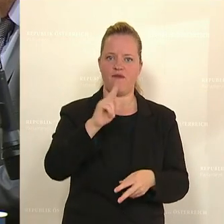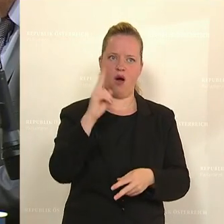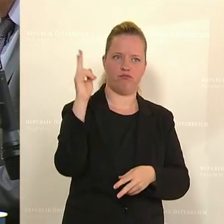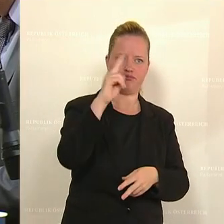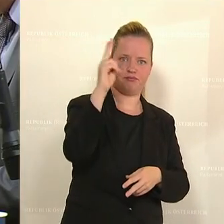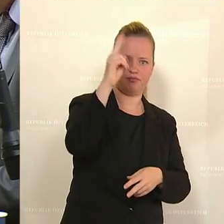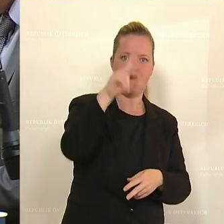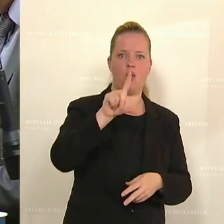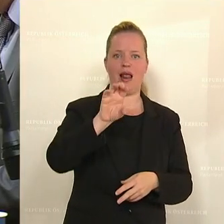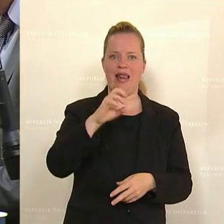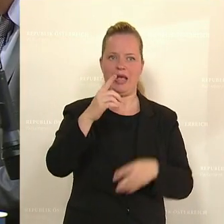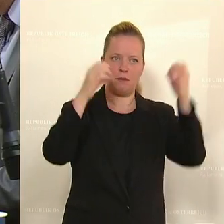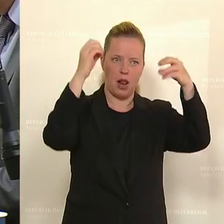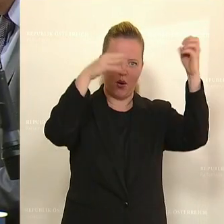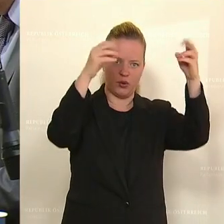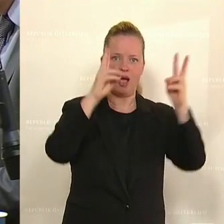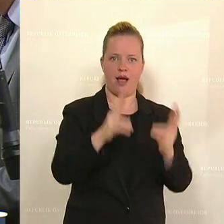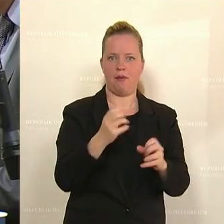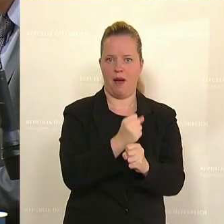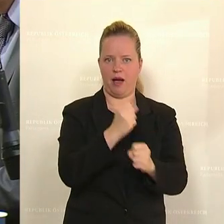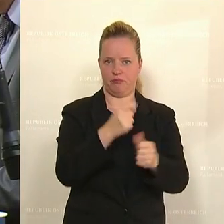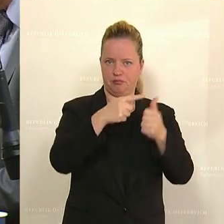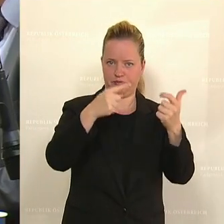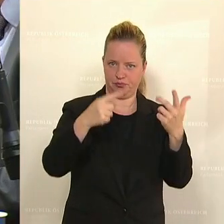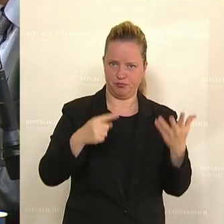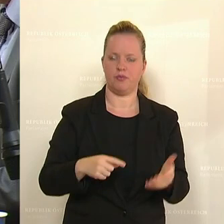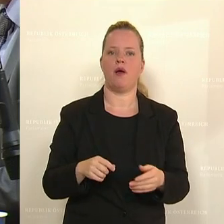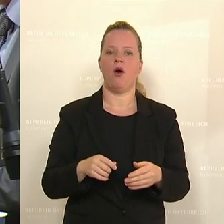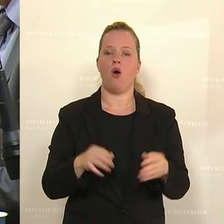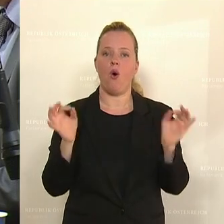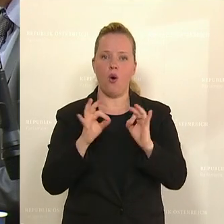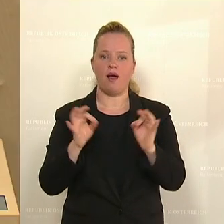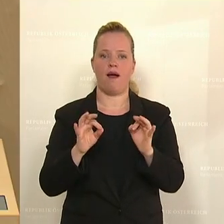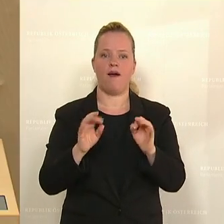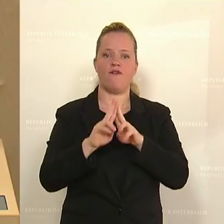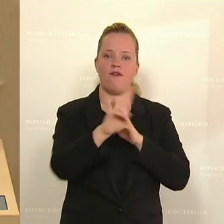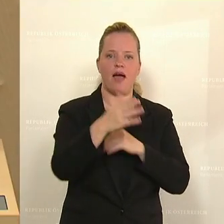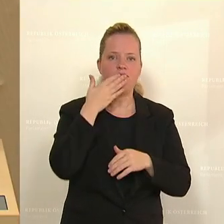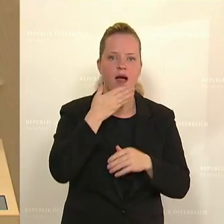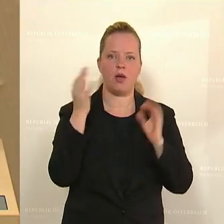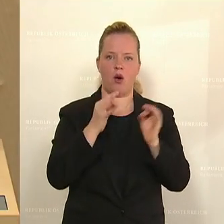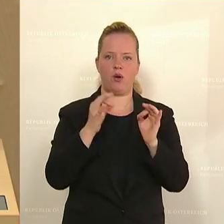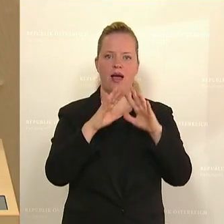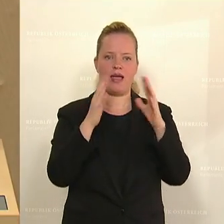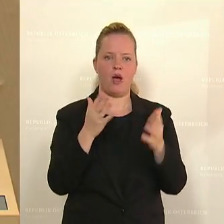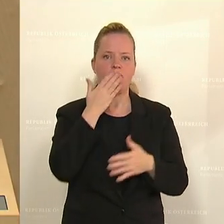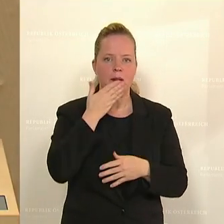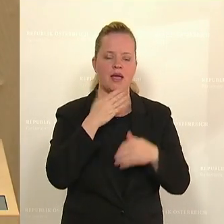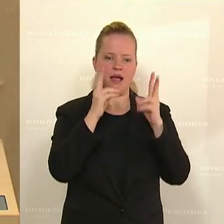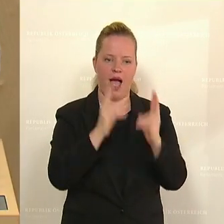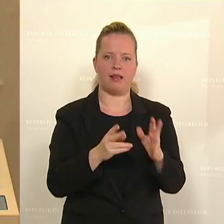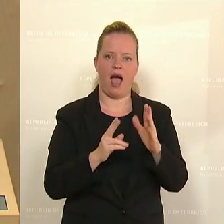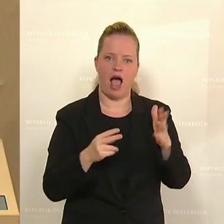Lederbeleuchtungen machen können und so weiter. Oder genauso Anschlüsse an Fernwärme oder Geothermie machen können, um